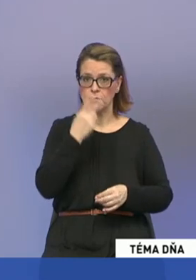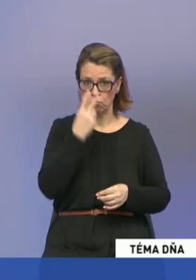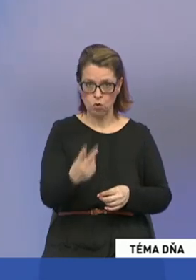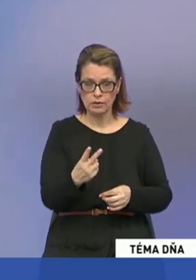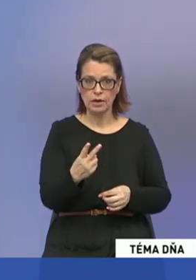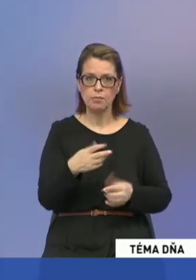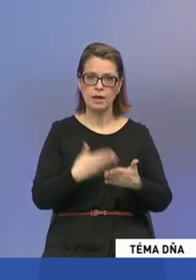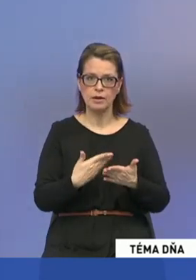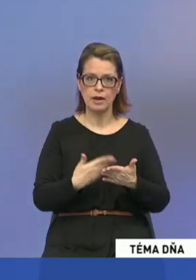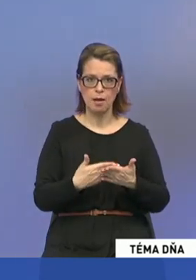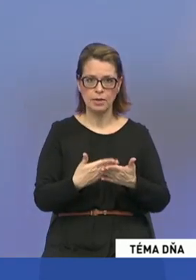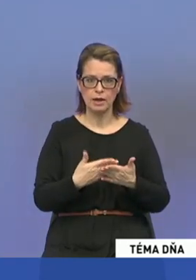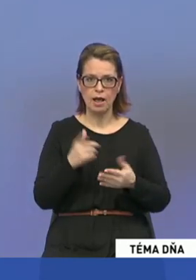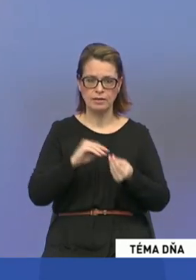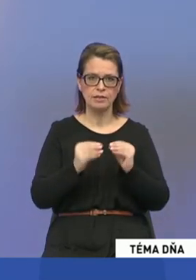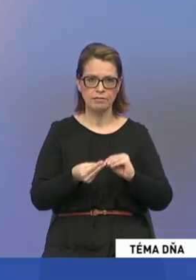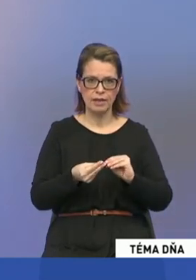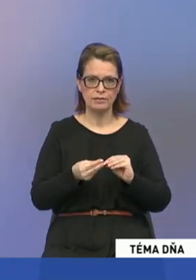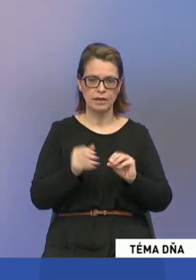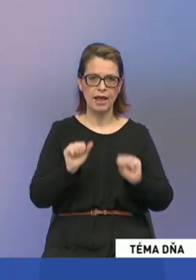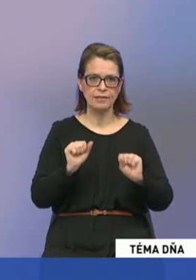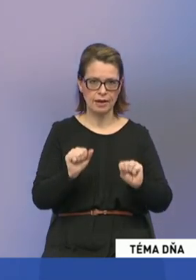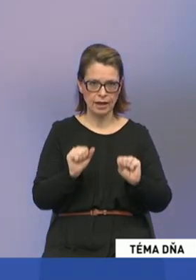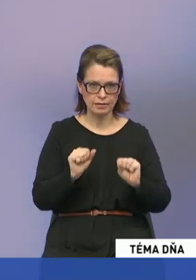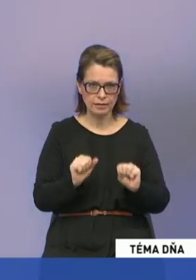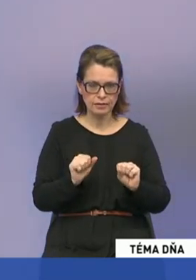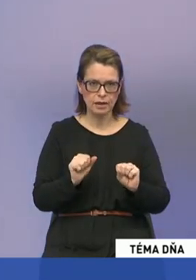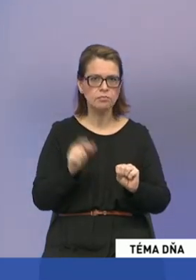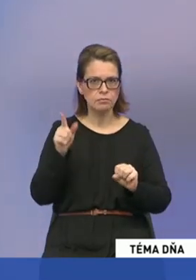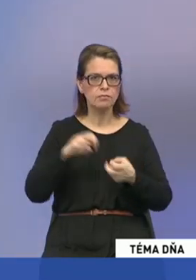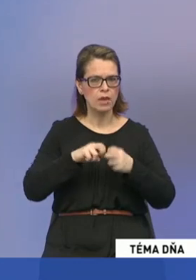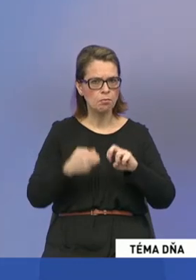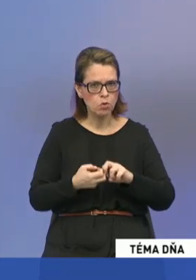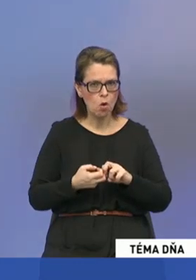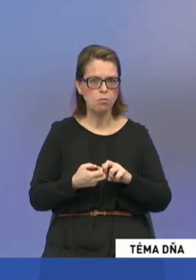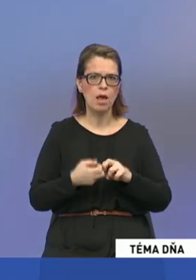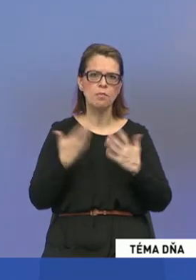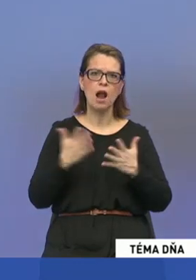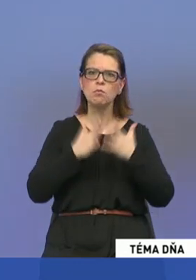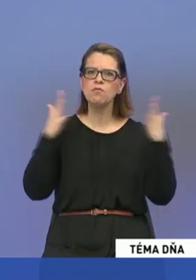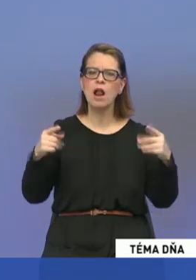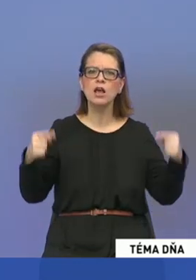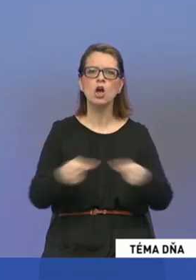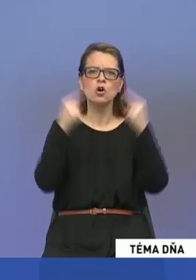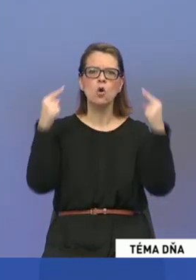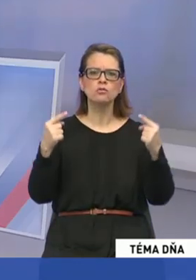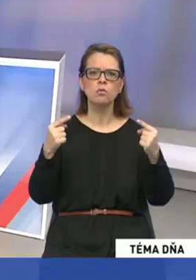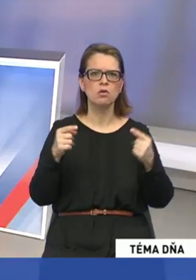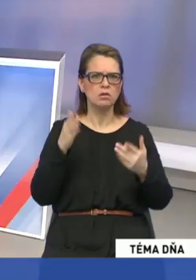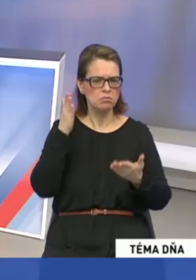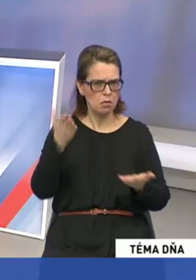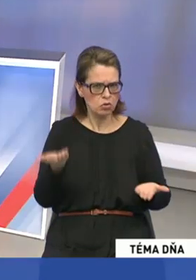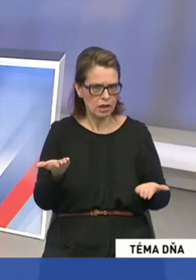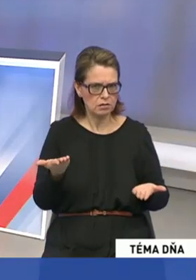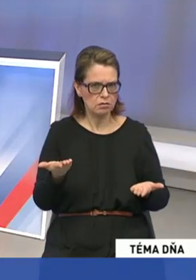napríklad na záležitosti energetické, tam asi problém alebo nejaké veľké rozpory mať nebudete.